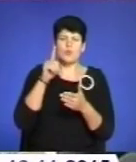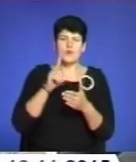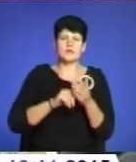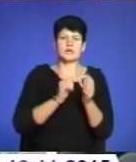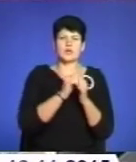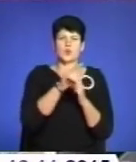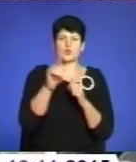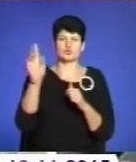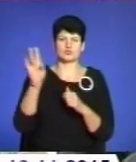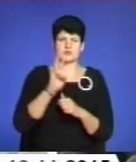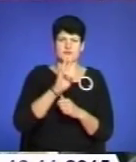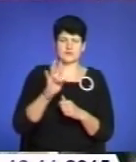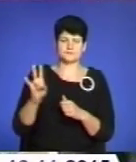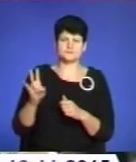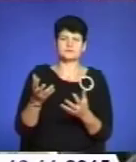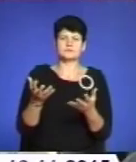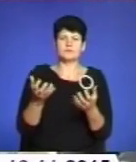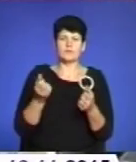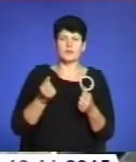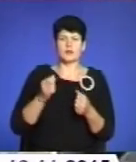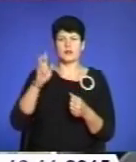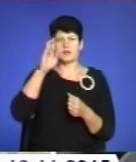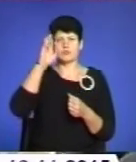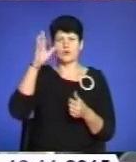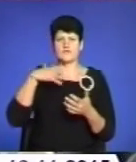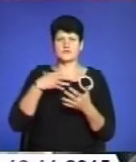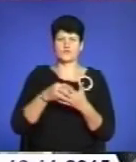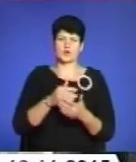священників. Вони прийняли Бога в своє серце.